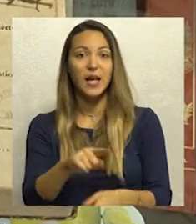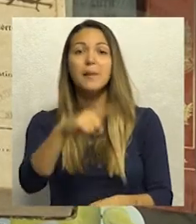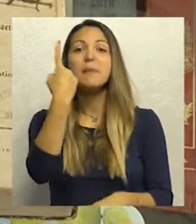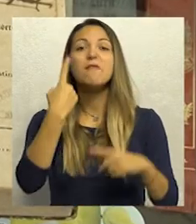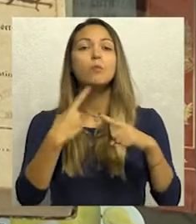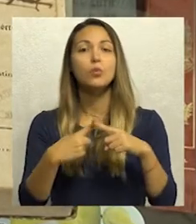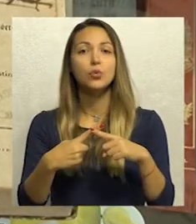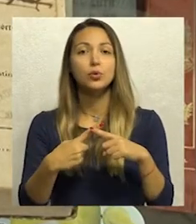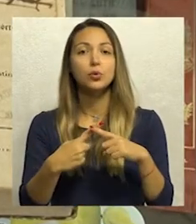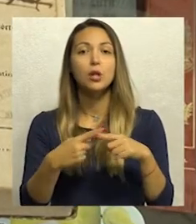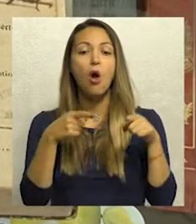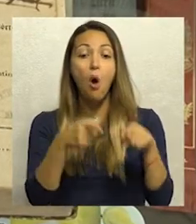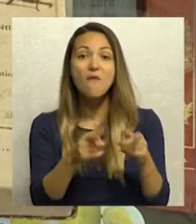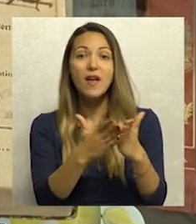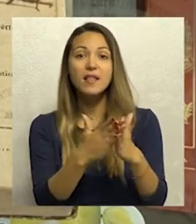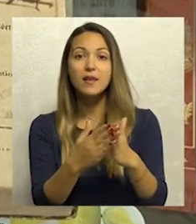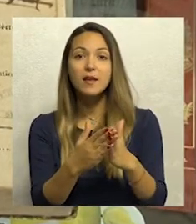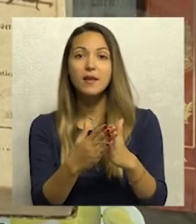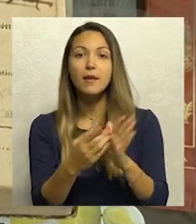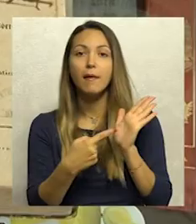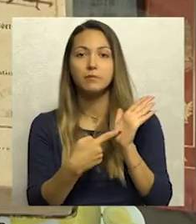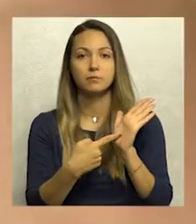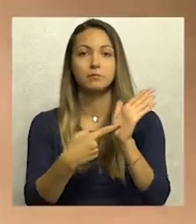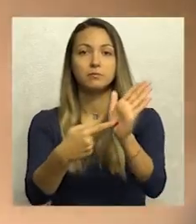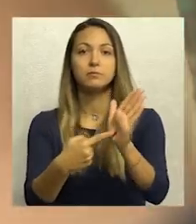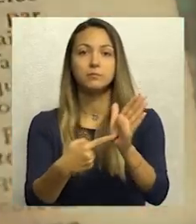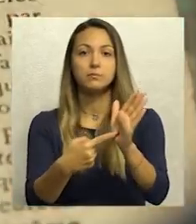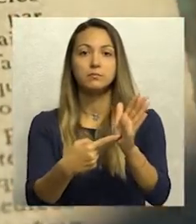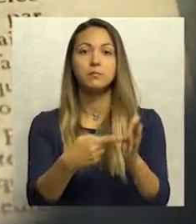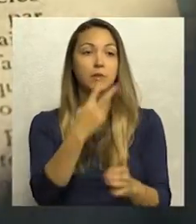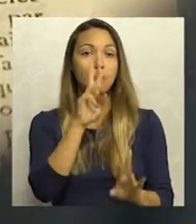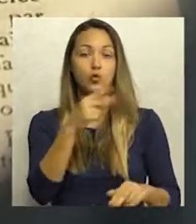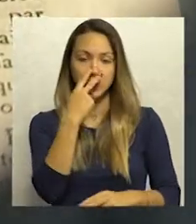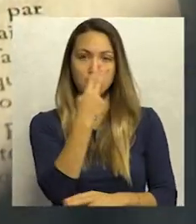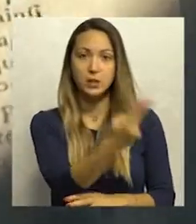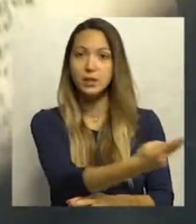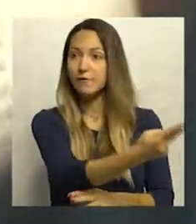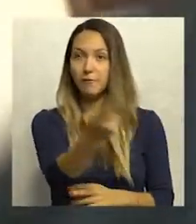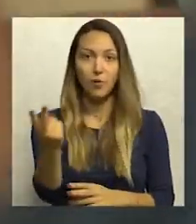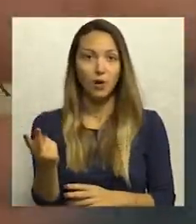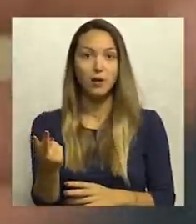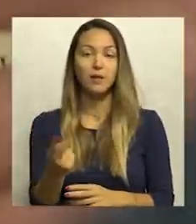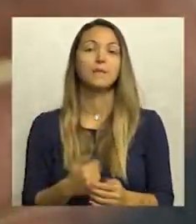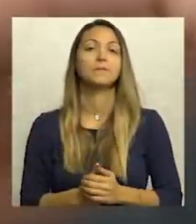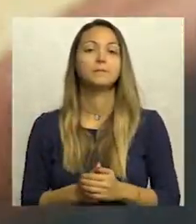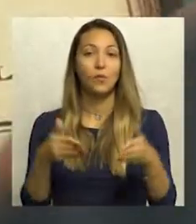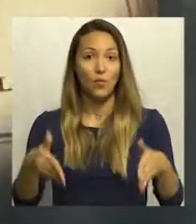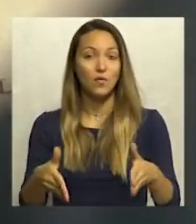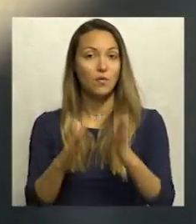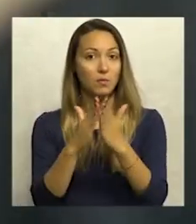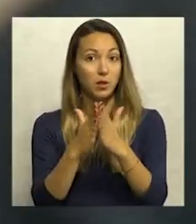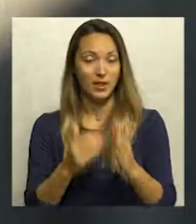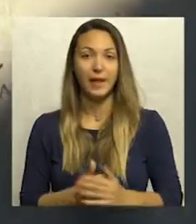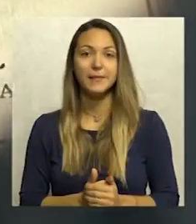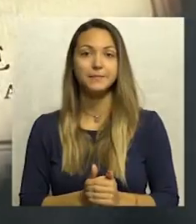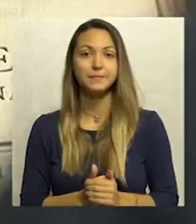negde ove knjige pojavljuju za oči publike i čitalaca ove biblioteke. Što se tiče druge izložbe, u